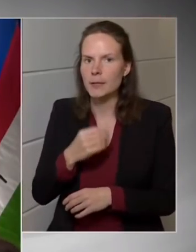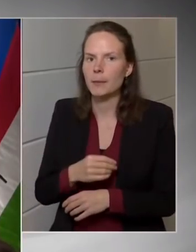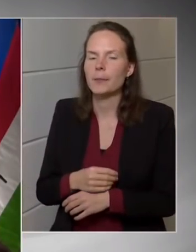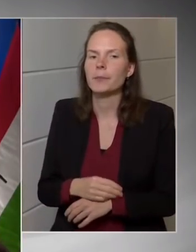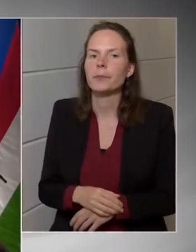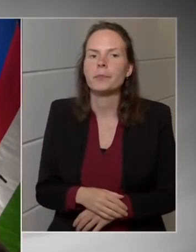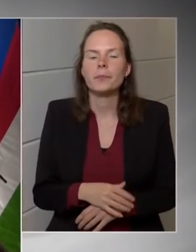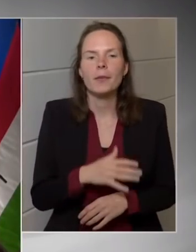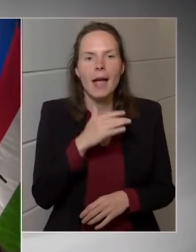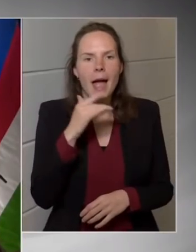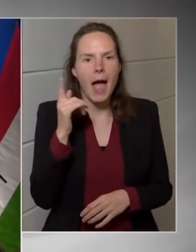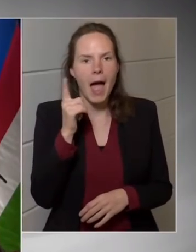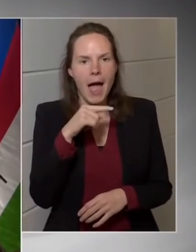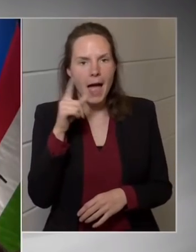Club.